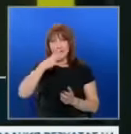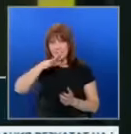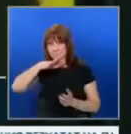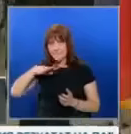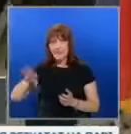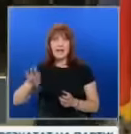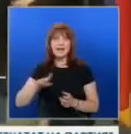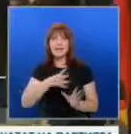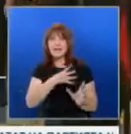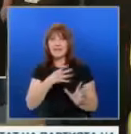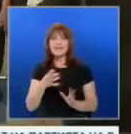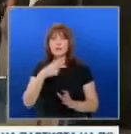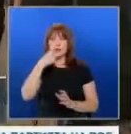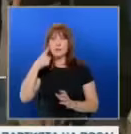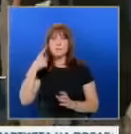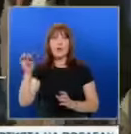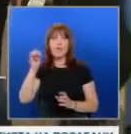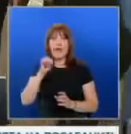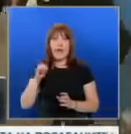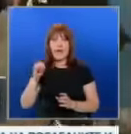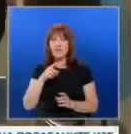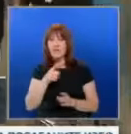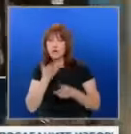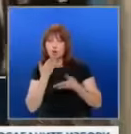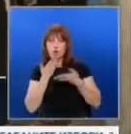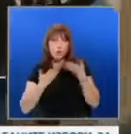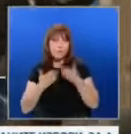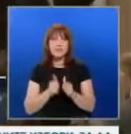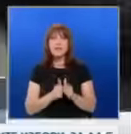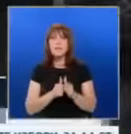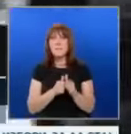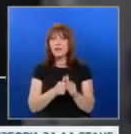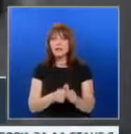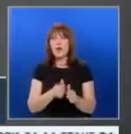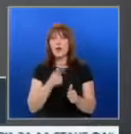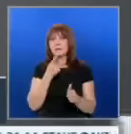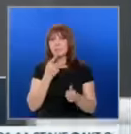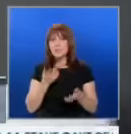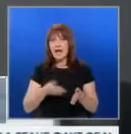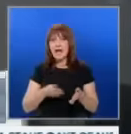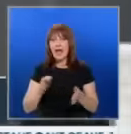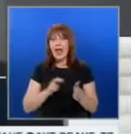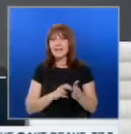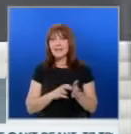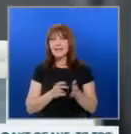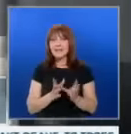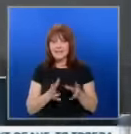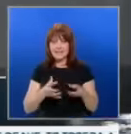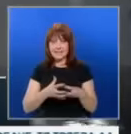900 милиона евро. Зеленски е обсъдил с западните си партньори мерки за подпомагане на енергийния сектор в страната,